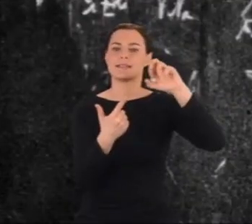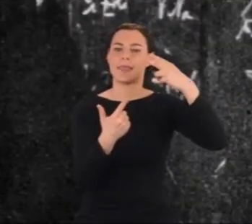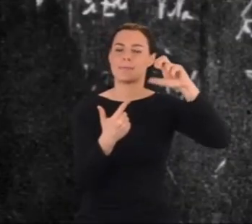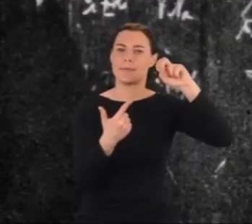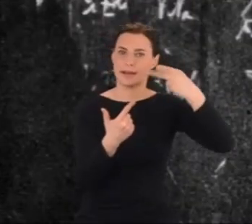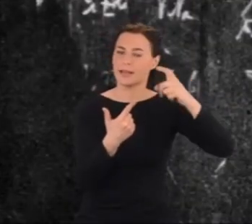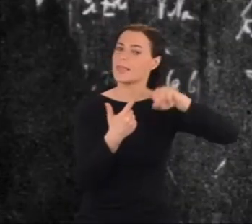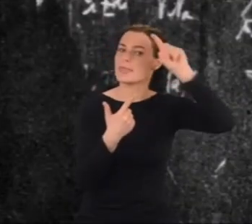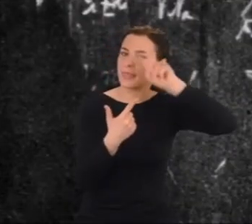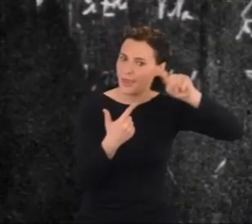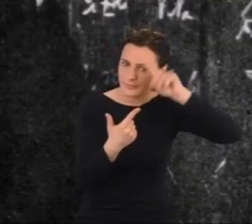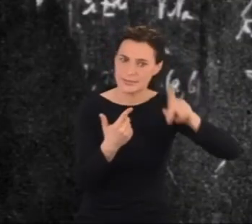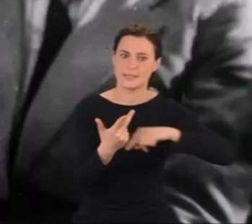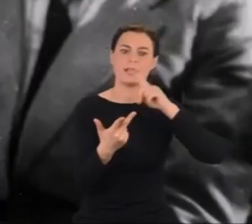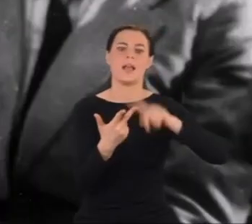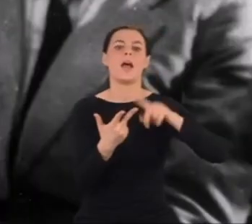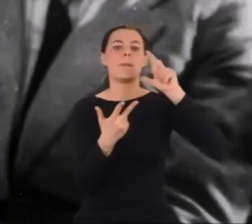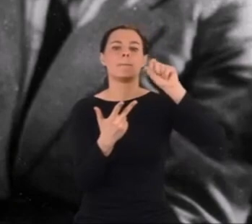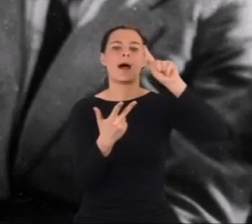Wolfgang Pauli w Austrii.